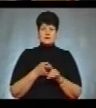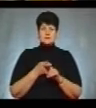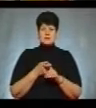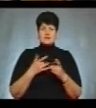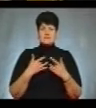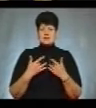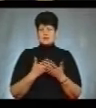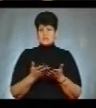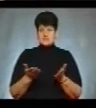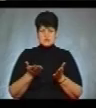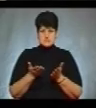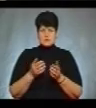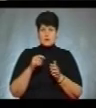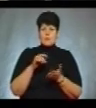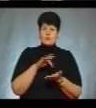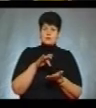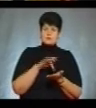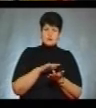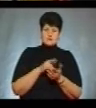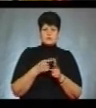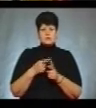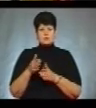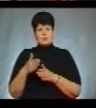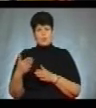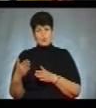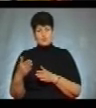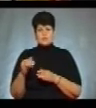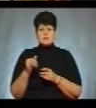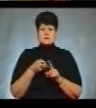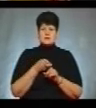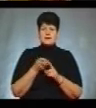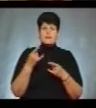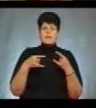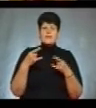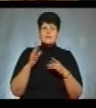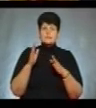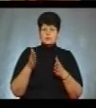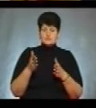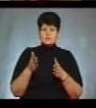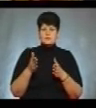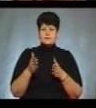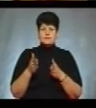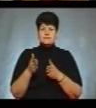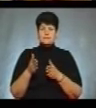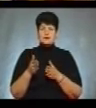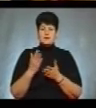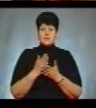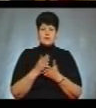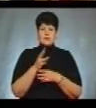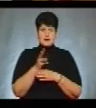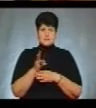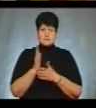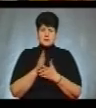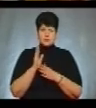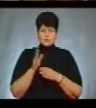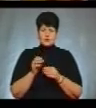сцен, як це буде посередині стадіону або десь з боку. І залежить від того, які екрани там будуть. Здебільшого це. ВТС має бути, камера має бути, все це